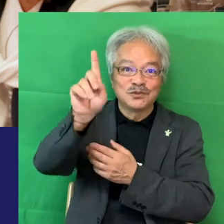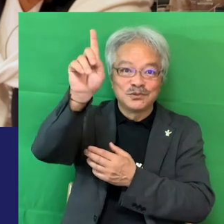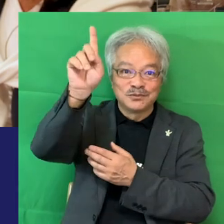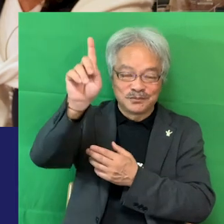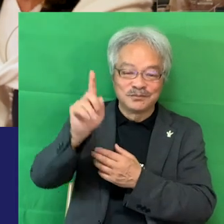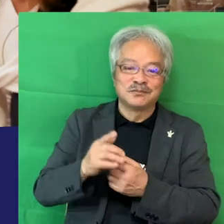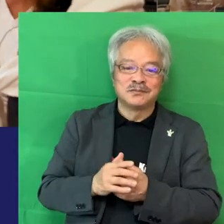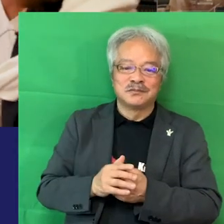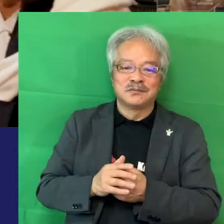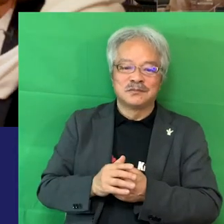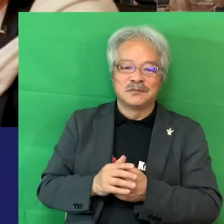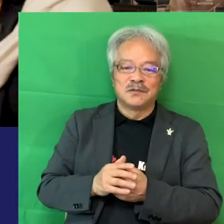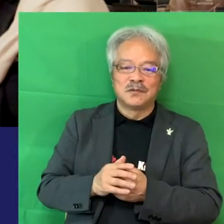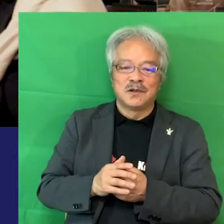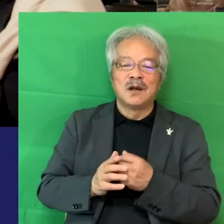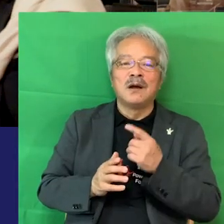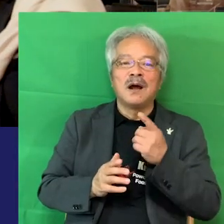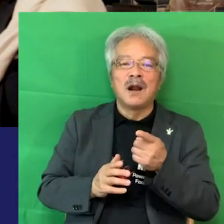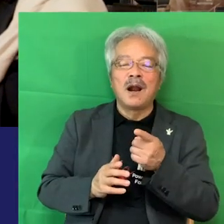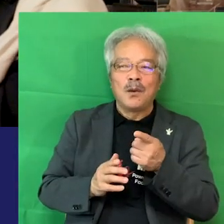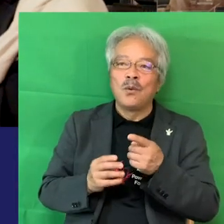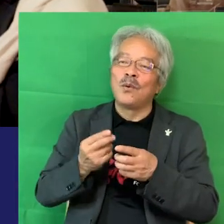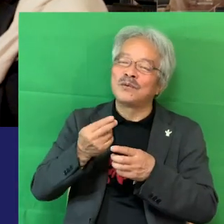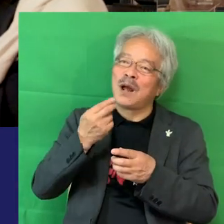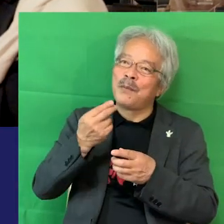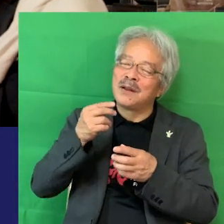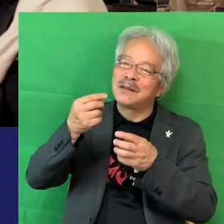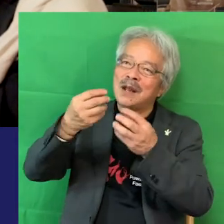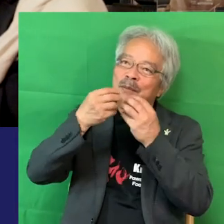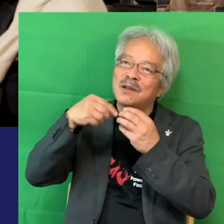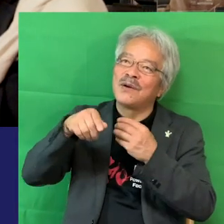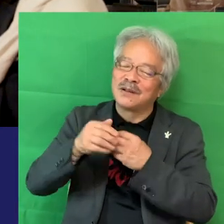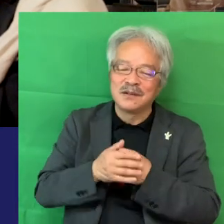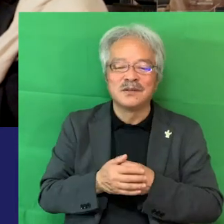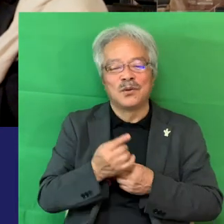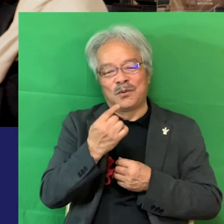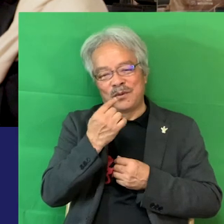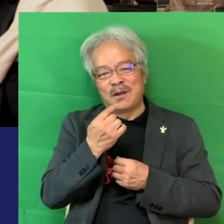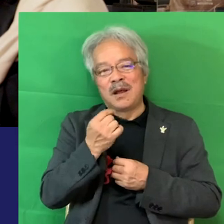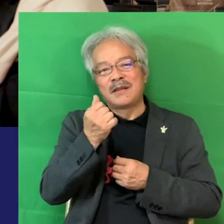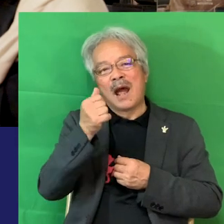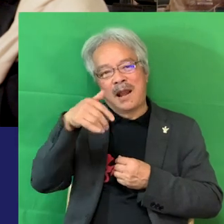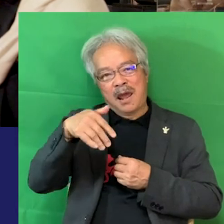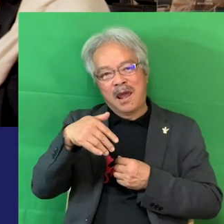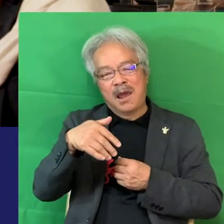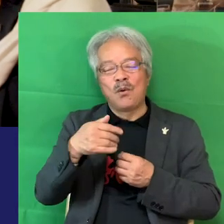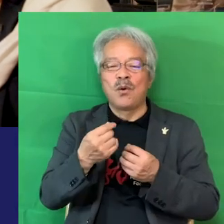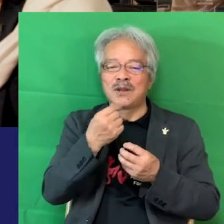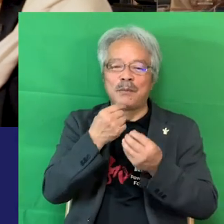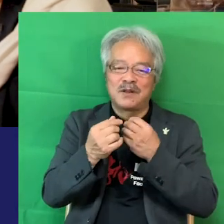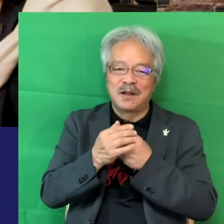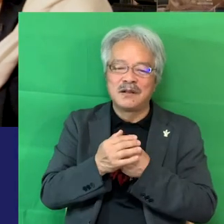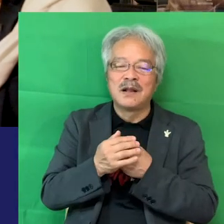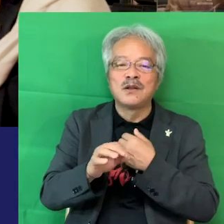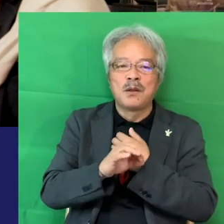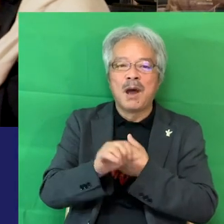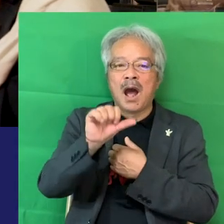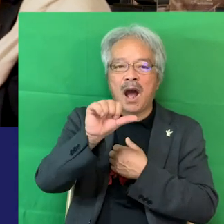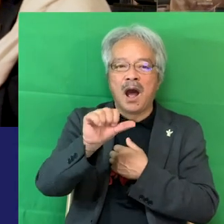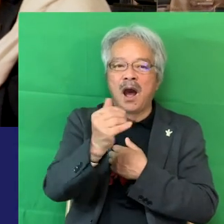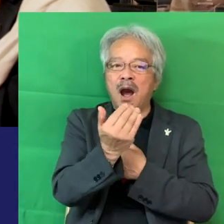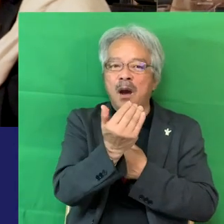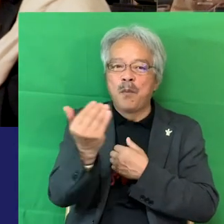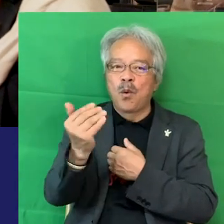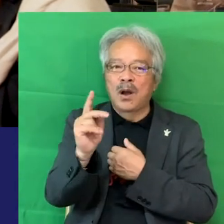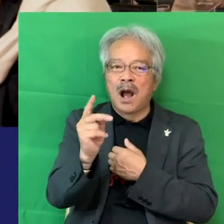んだからあれを食べてたわけですよねそうです私たちは種をもう食べてたのそうですそうですだってアボカドも種植えたら出てく